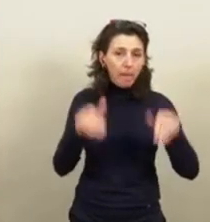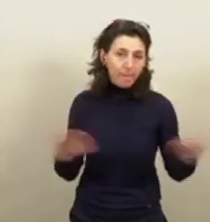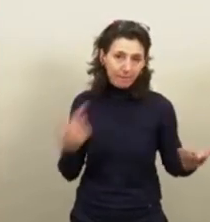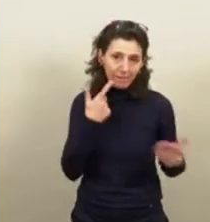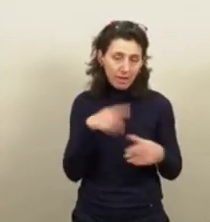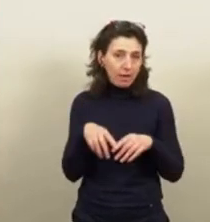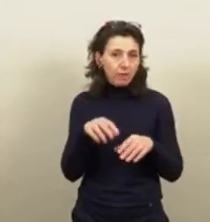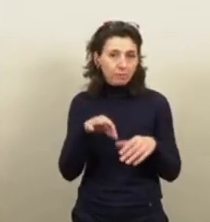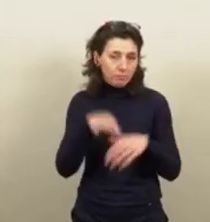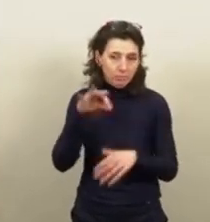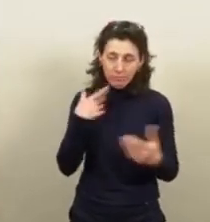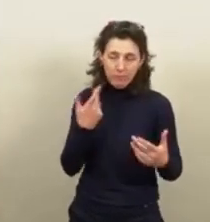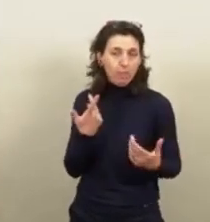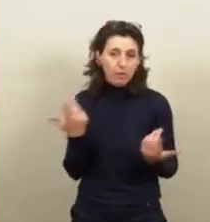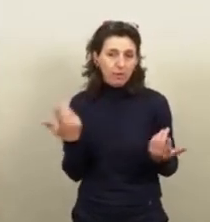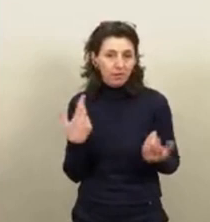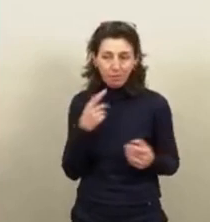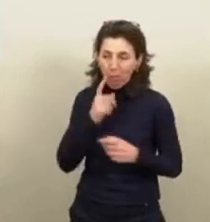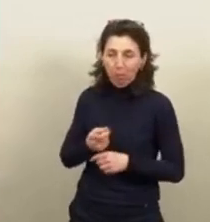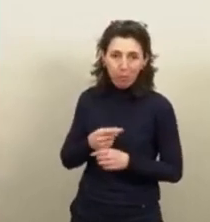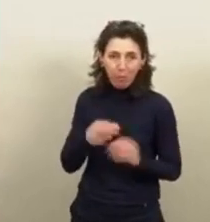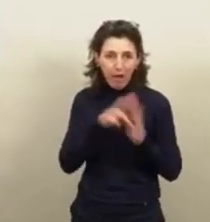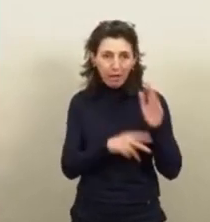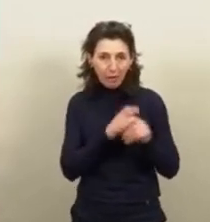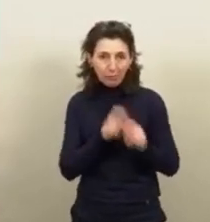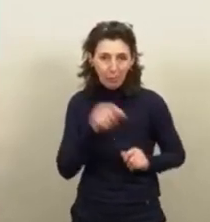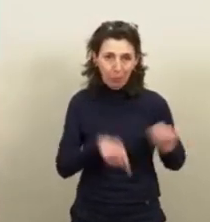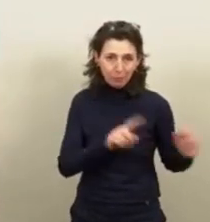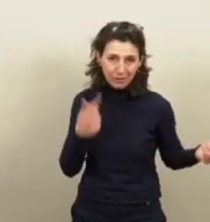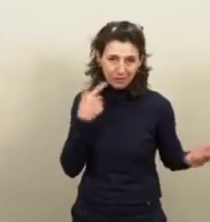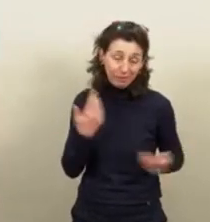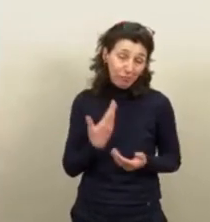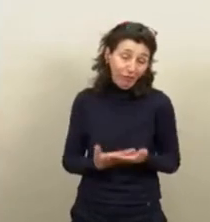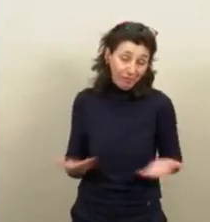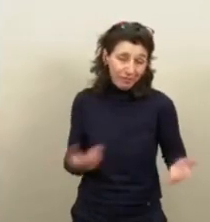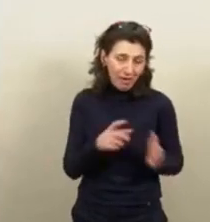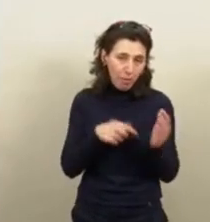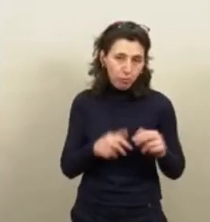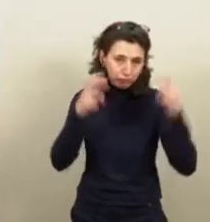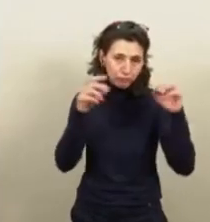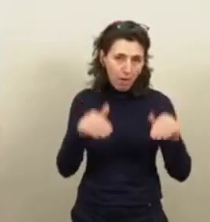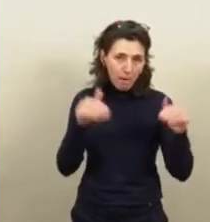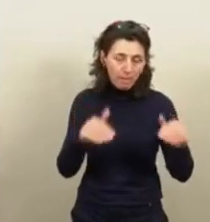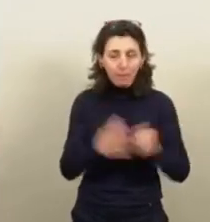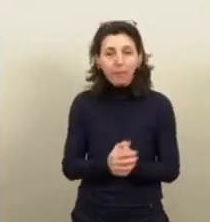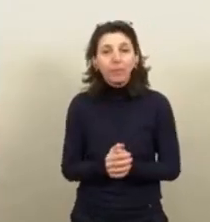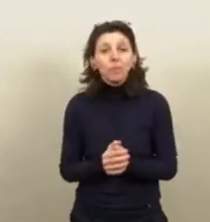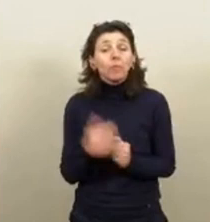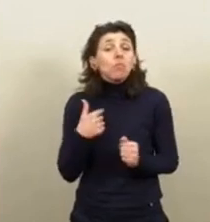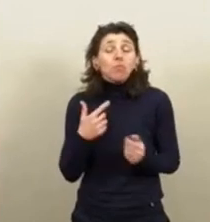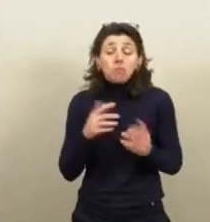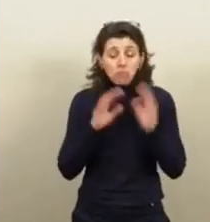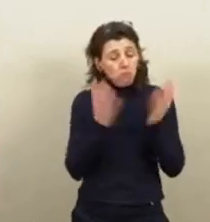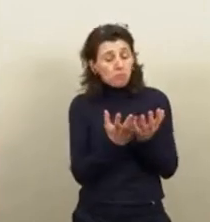mandat n'est pas impératif. Sinon, vous n'augmenteriez pas les impôts. Donc moi, sur le fond, j'ai